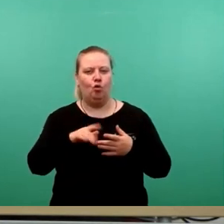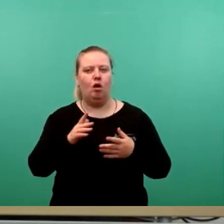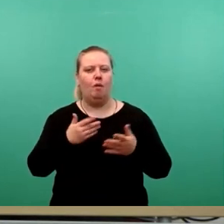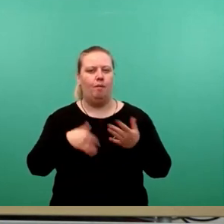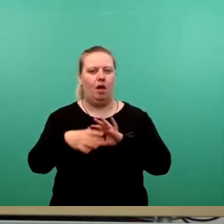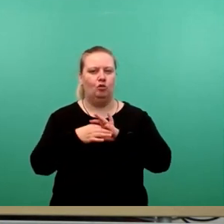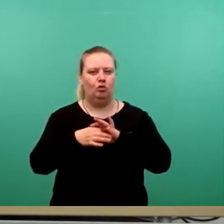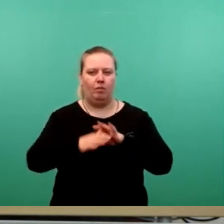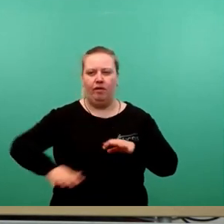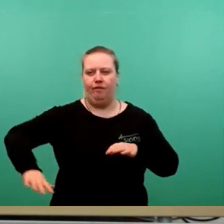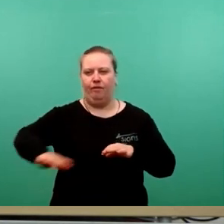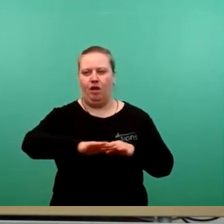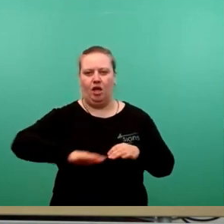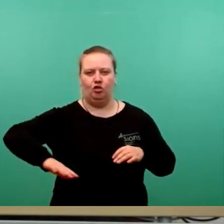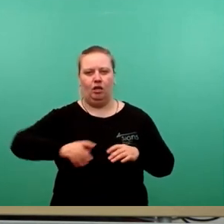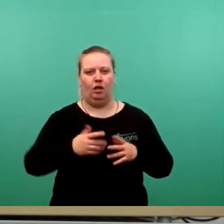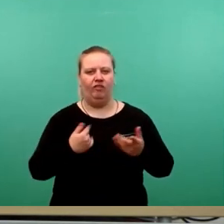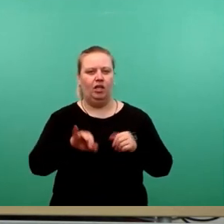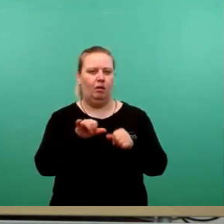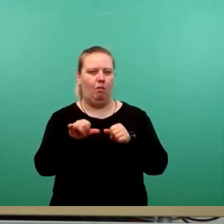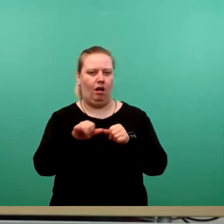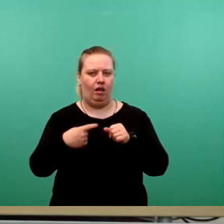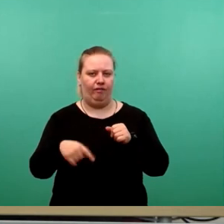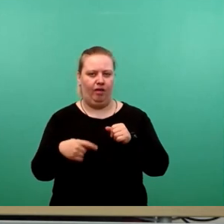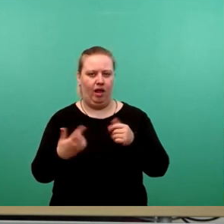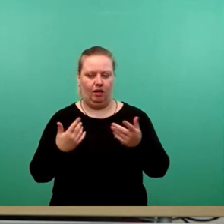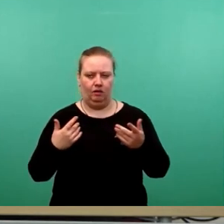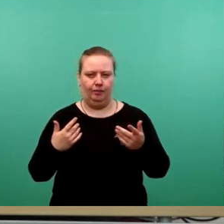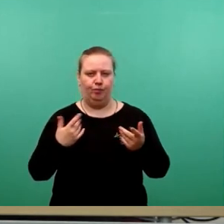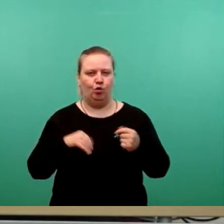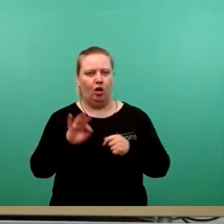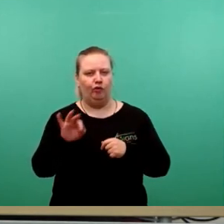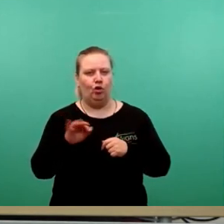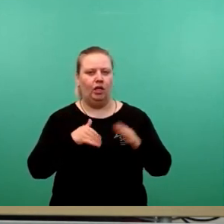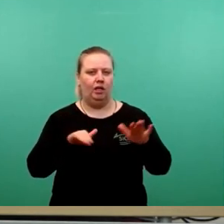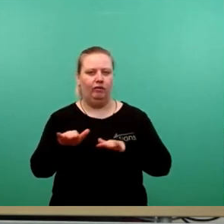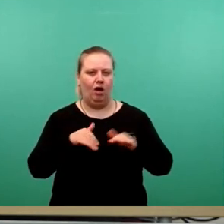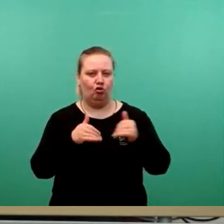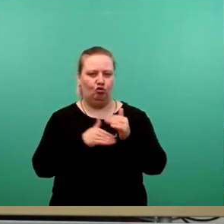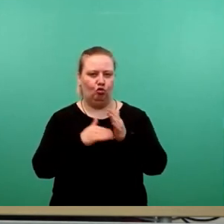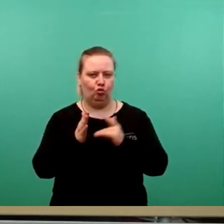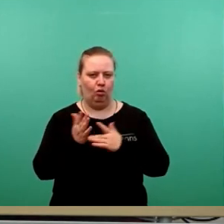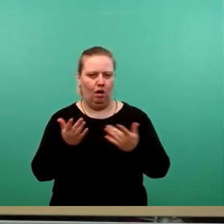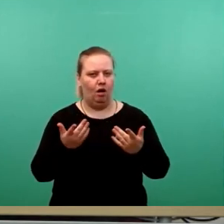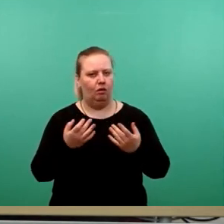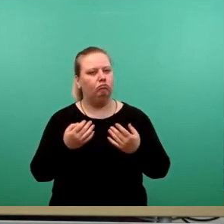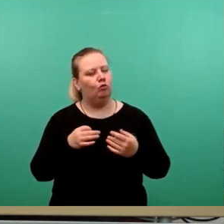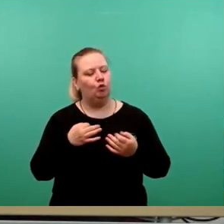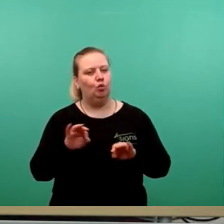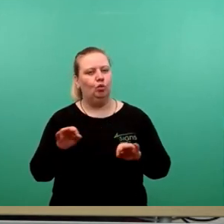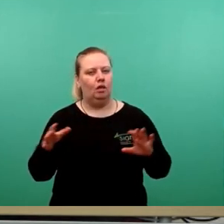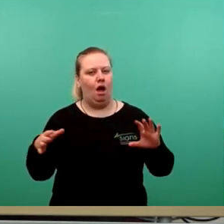Flächen in der Region Mangelware sind, es ist infrastrukturell ein gut angebundenes